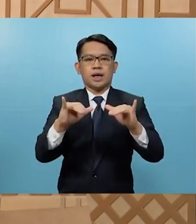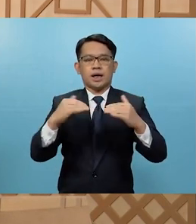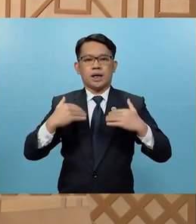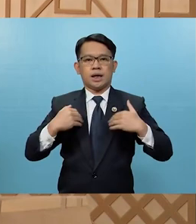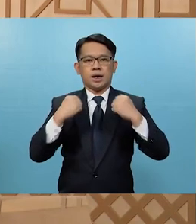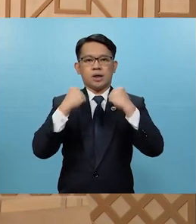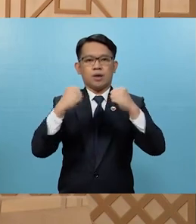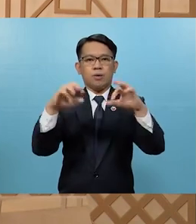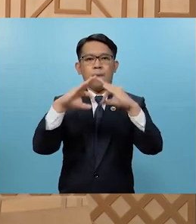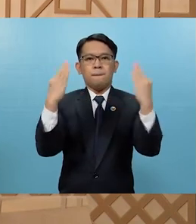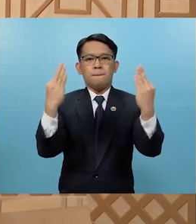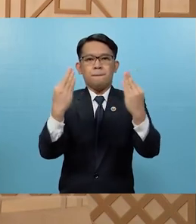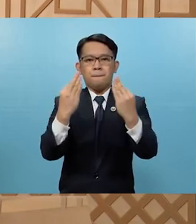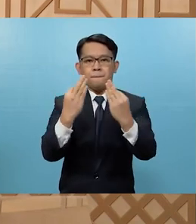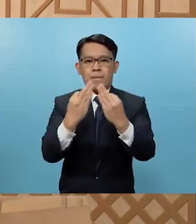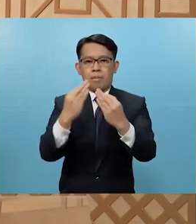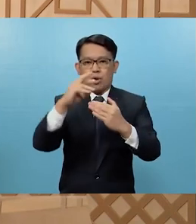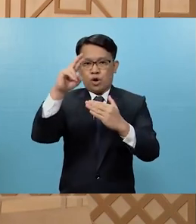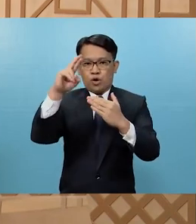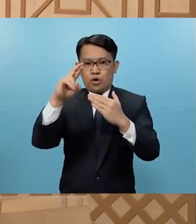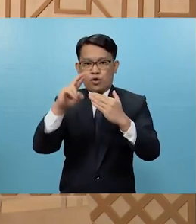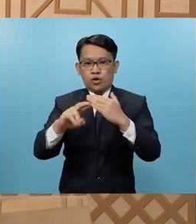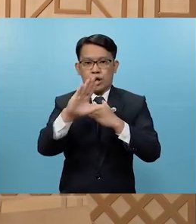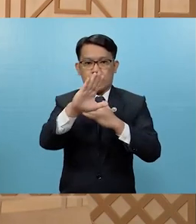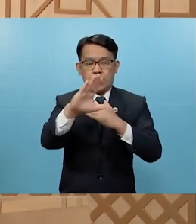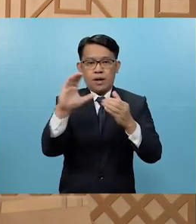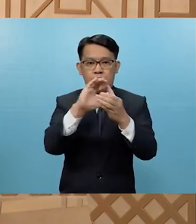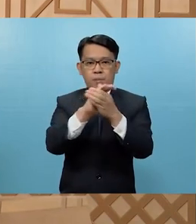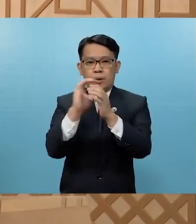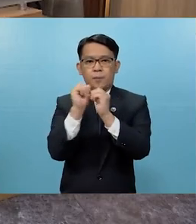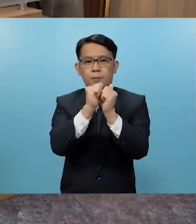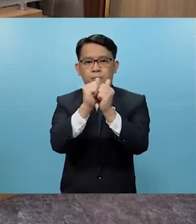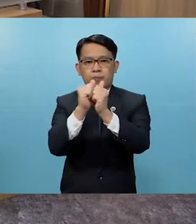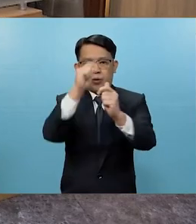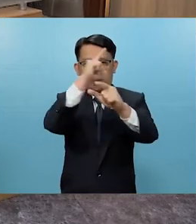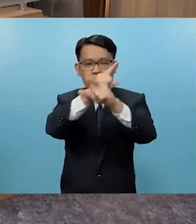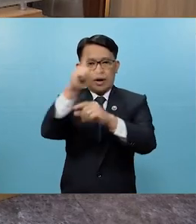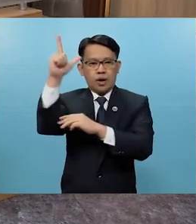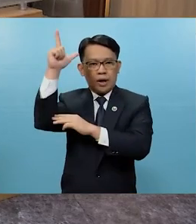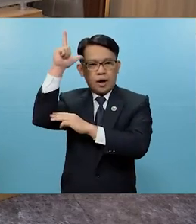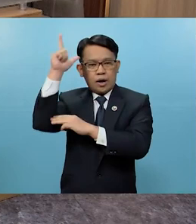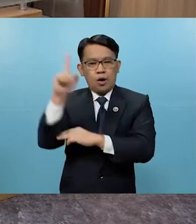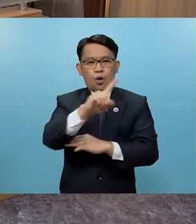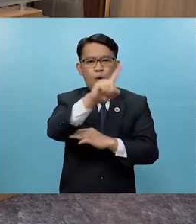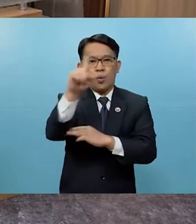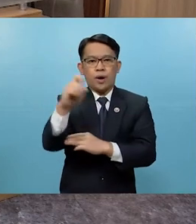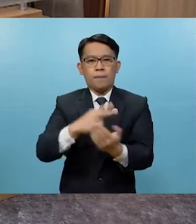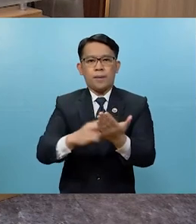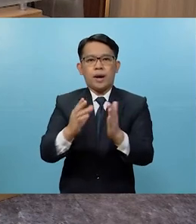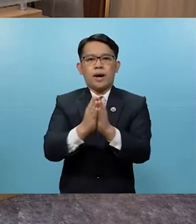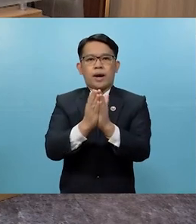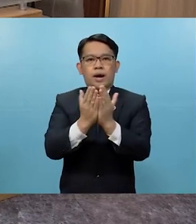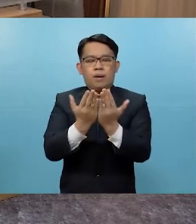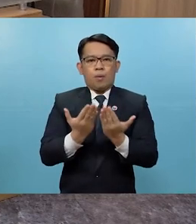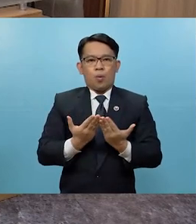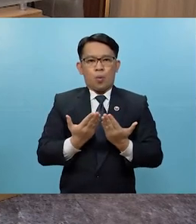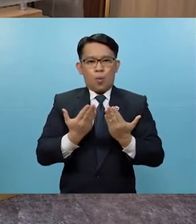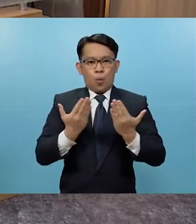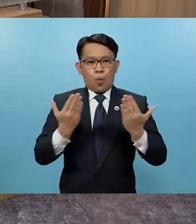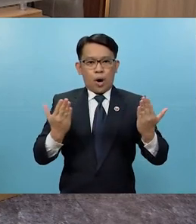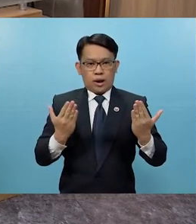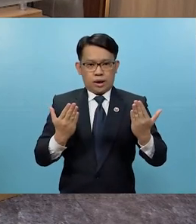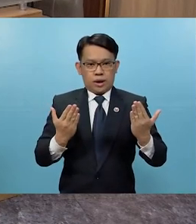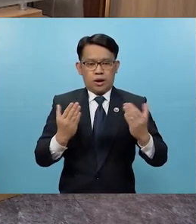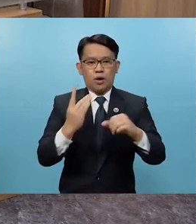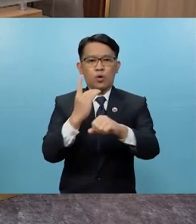katatagan ng pamilyang magiging bunga ng kanilang pagsasama. Kaya kapatid na Leo, itanong po natin sa Bibya, ano-ano po ba